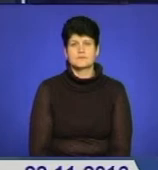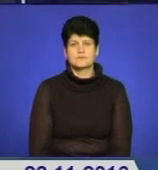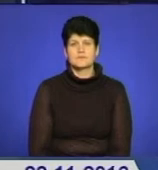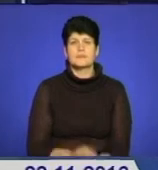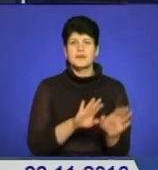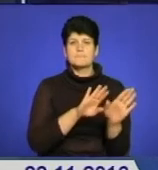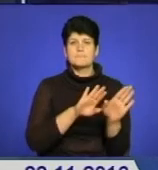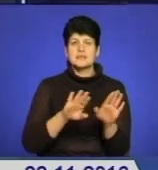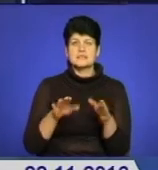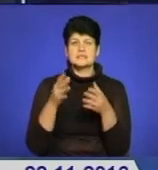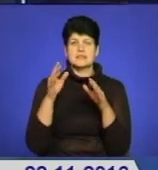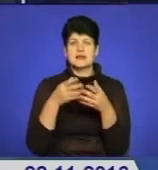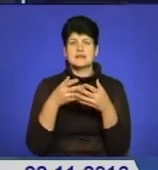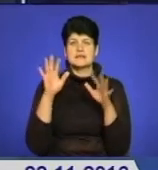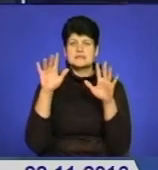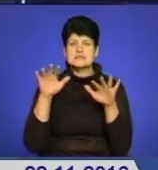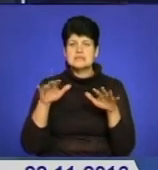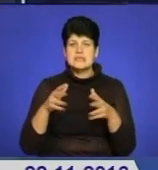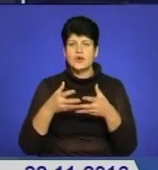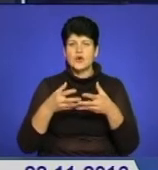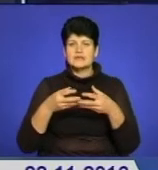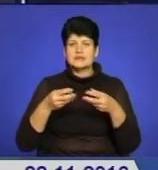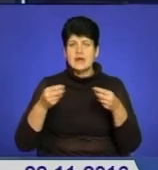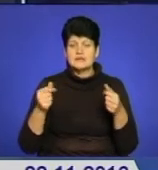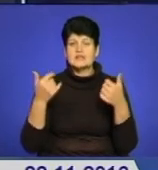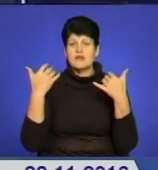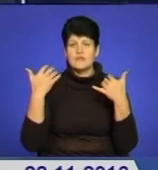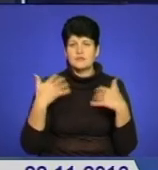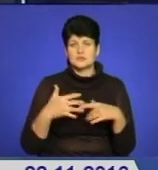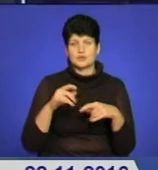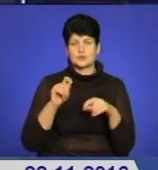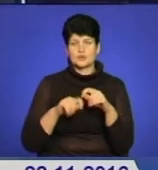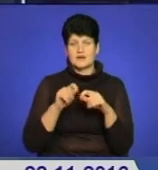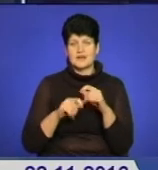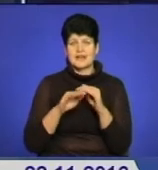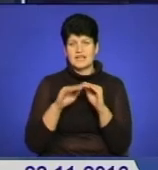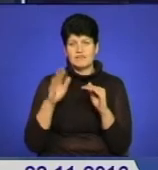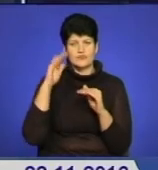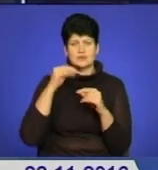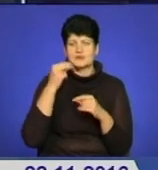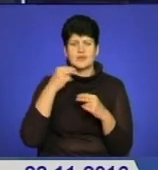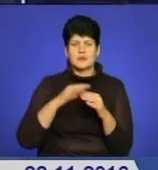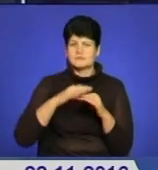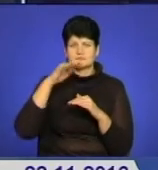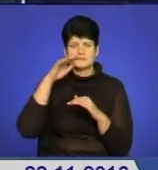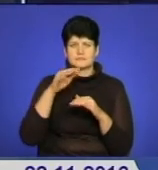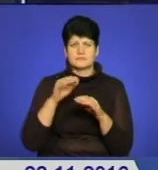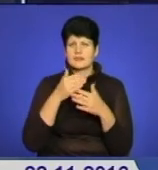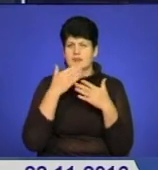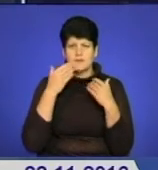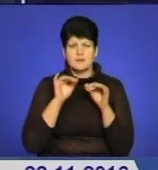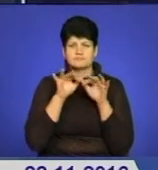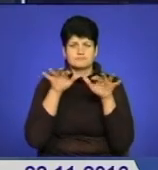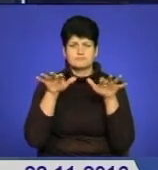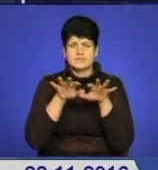Після сніготанення ситуація у водоймах області контрольована. Рівень води не перевищує норми, загрози підтопленню немає.